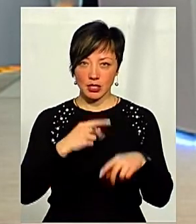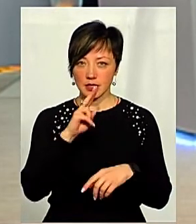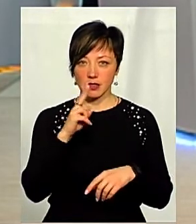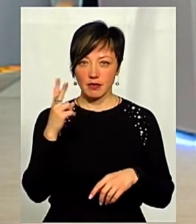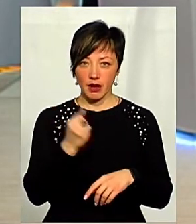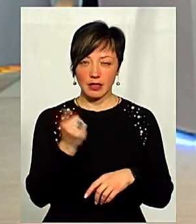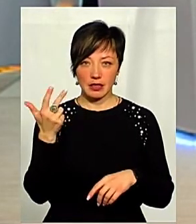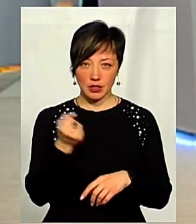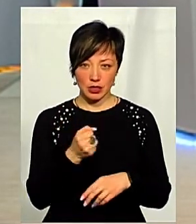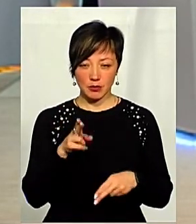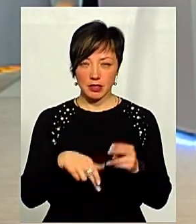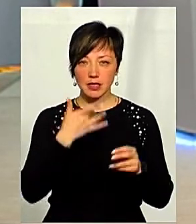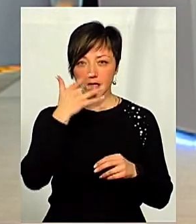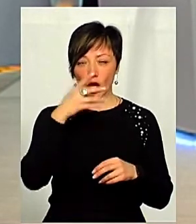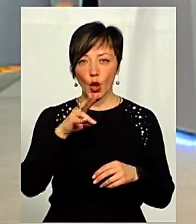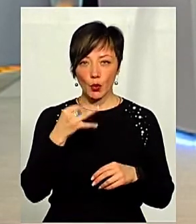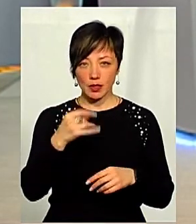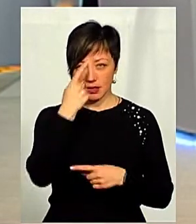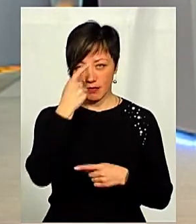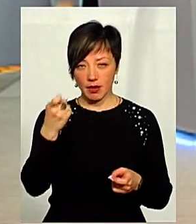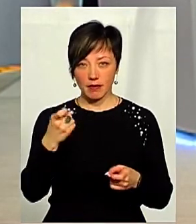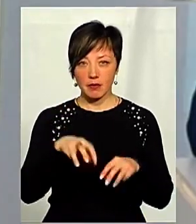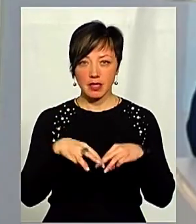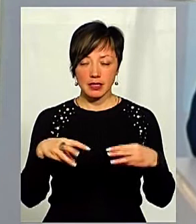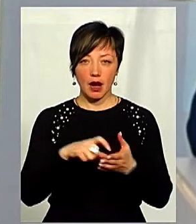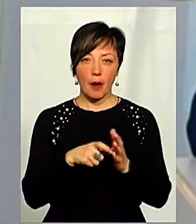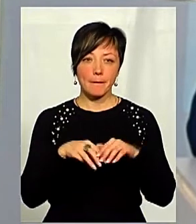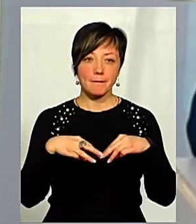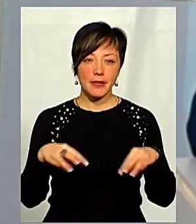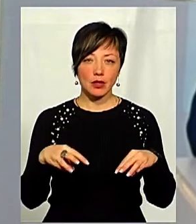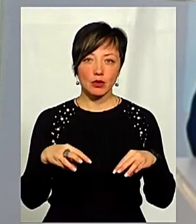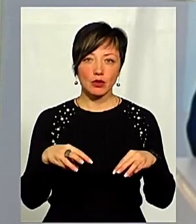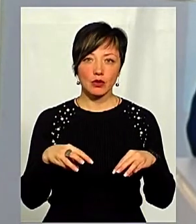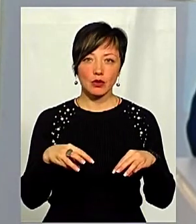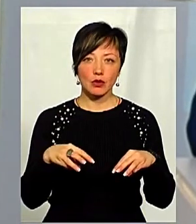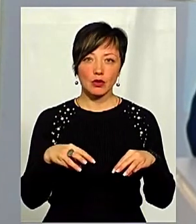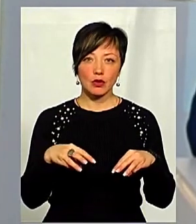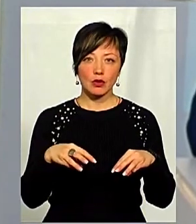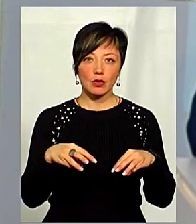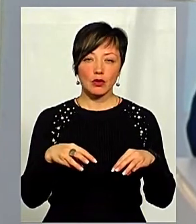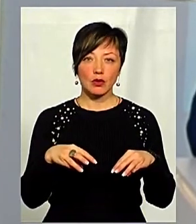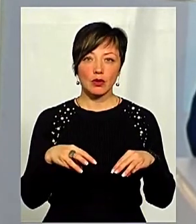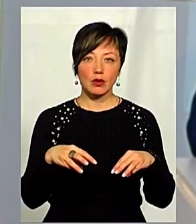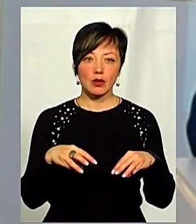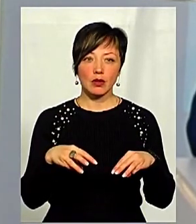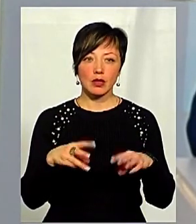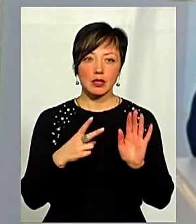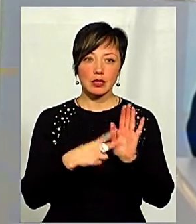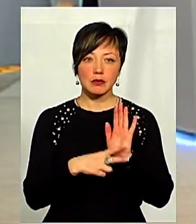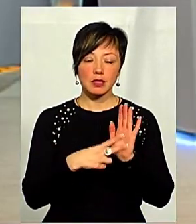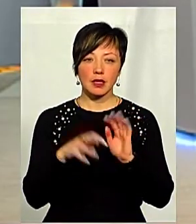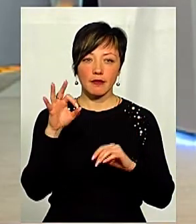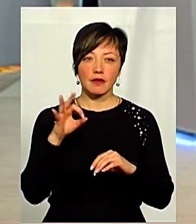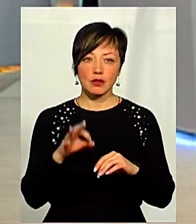-3 тижні. Про це наприкінці лютого заявляв міністр Кабміну до білет. Могля, в Кабміні підрахували, 70%